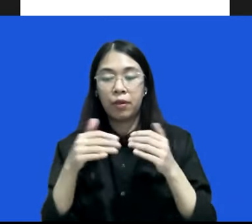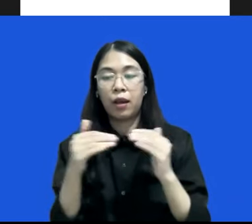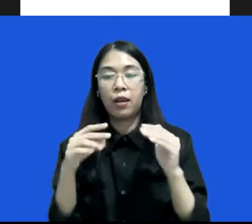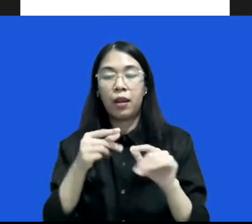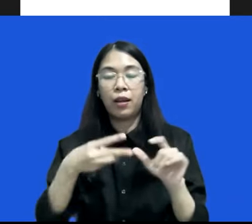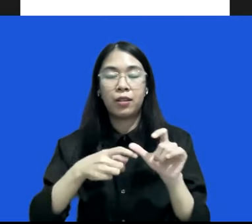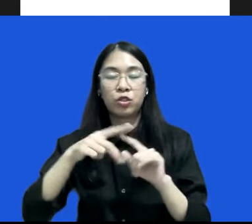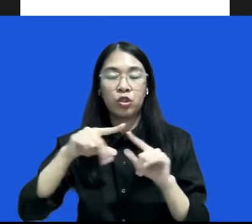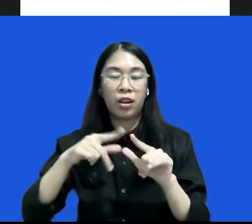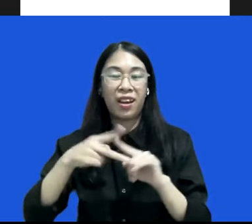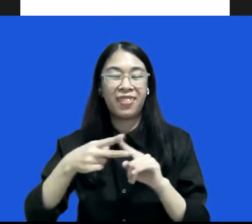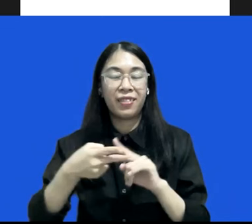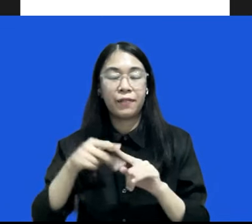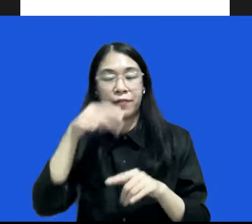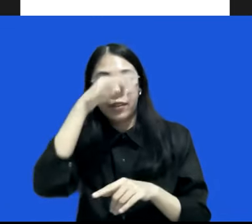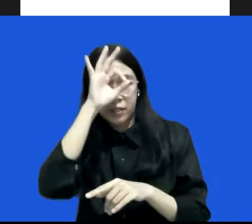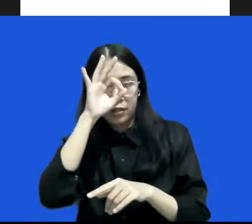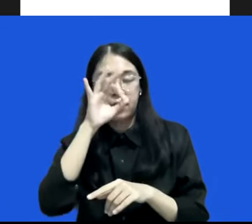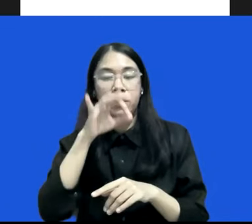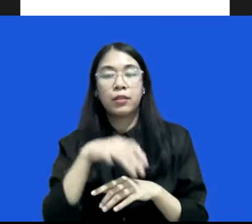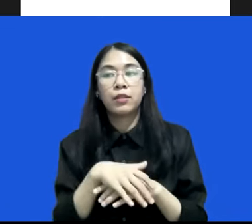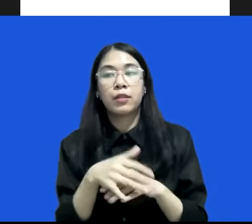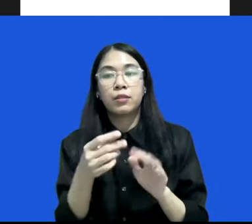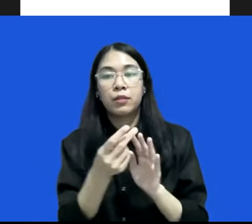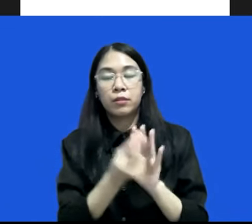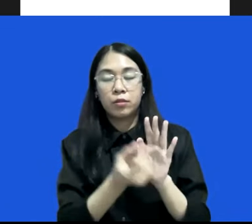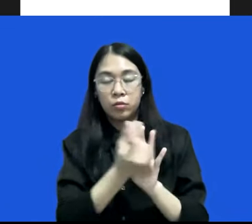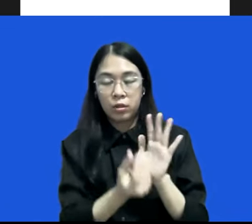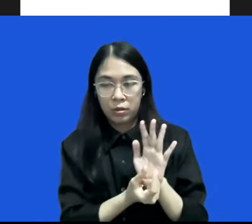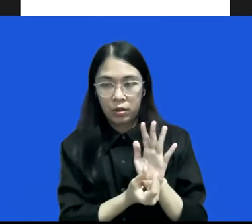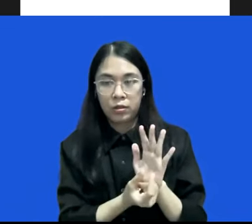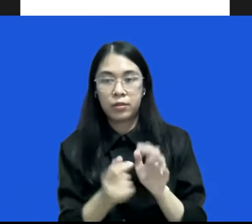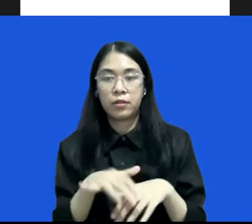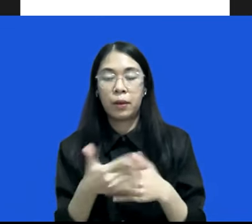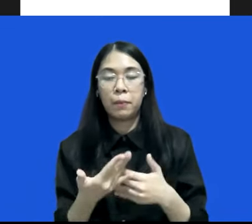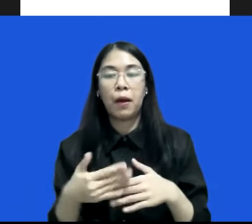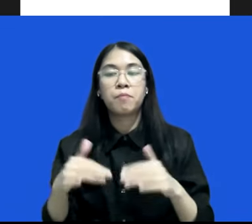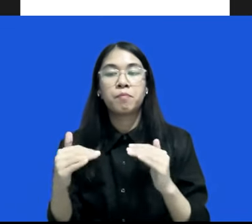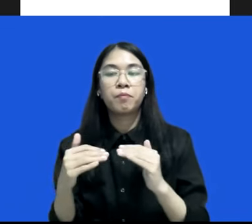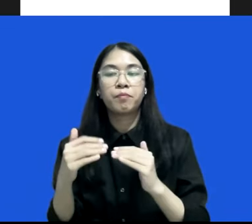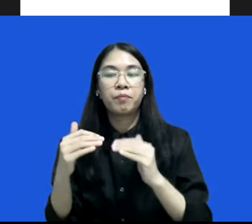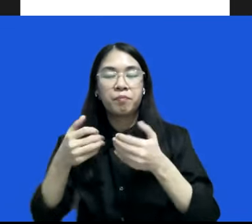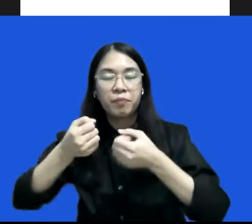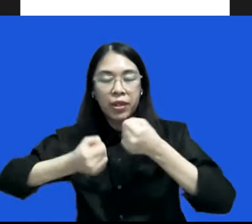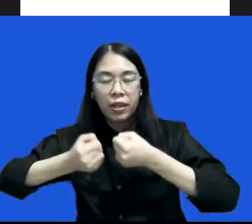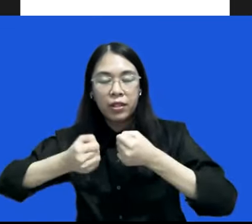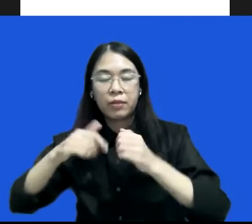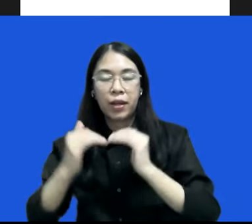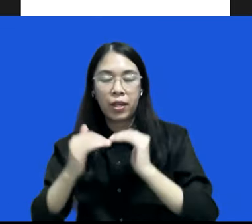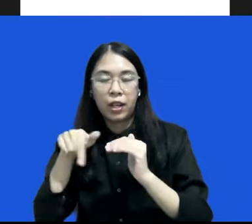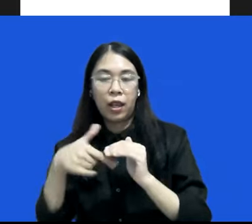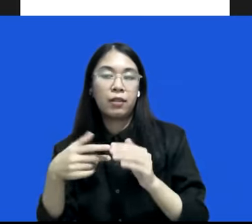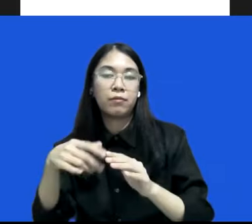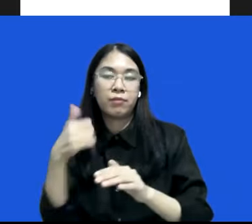dan pelaksanaan keadilan restoratif pada tindak pidana narkotika oleh kepolisian kepada Ibu Milda waktunya sama 30